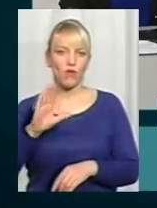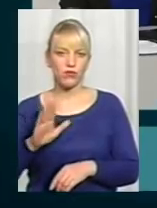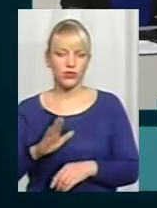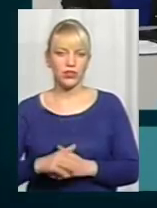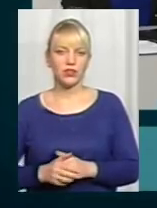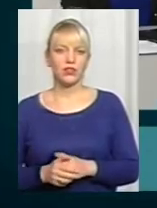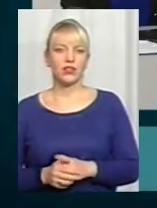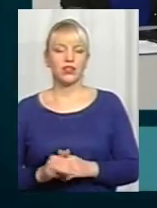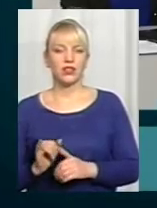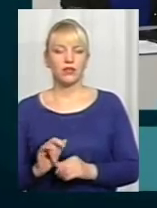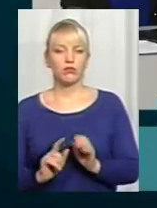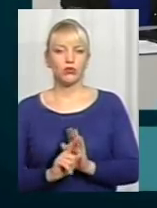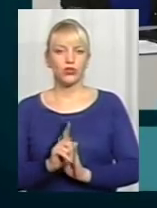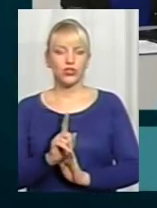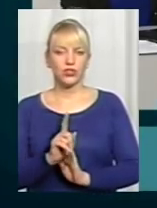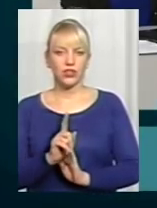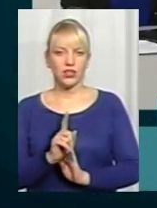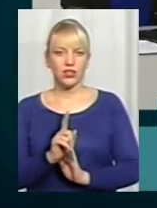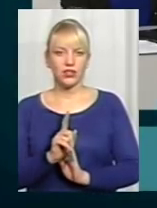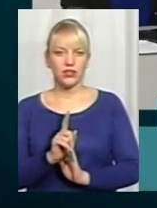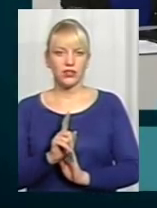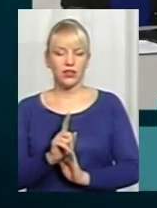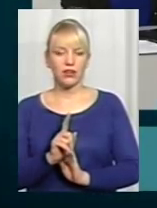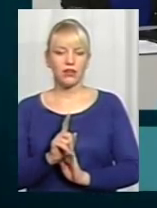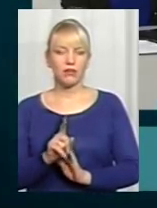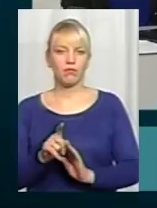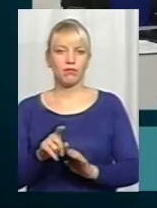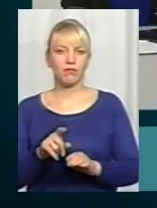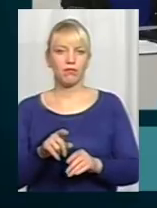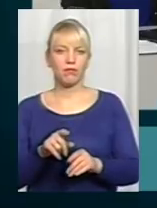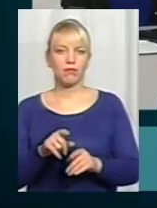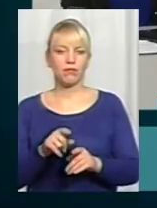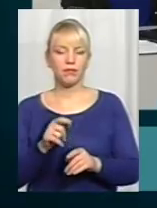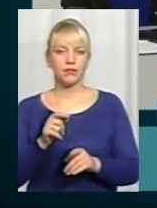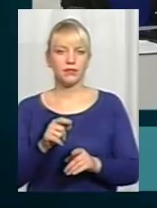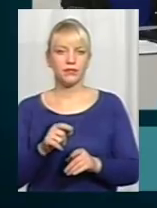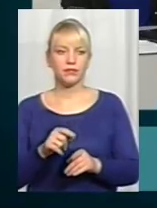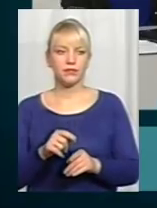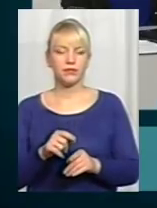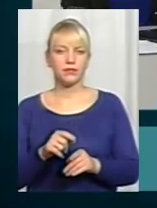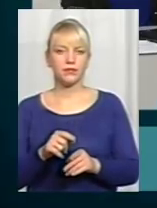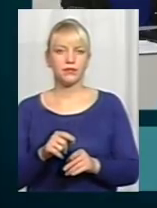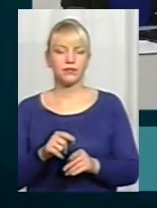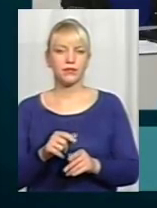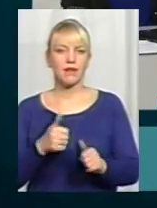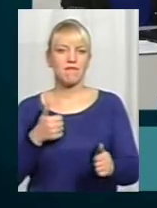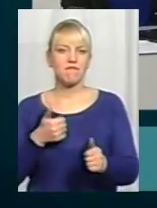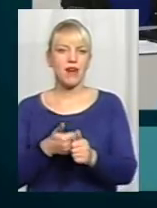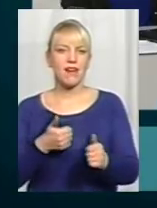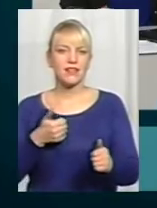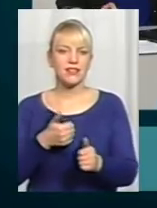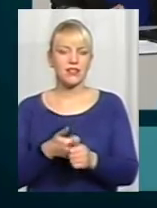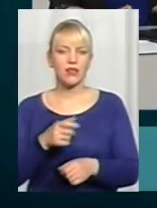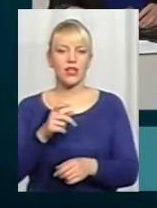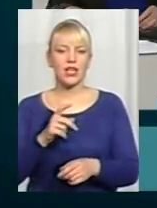Потім починаються переслідування стосовно тих осіб, які скаржаться в судовому